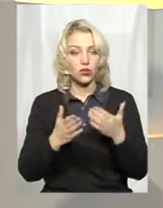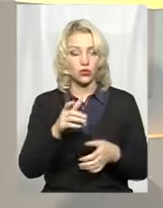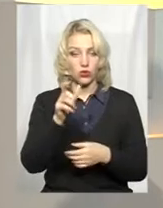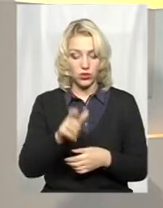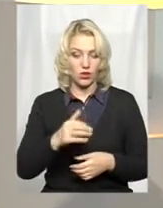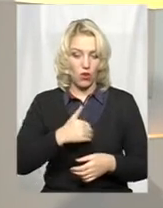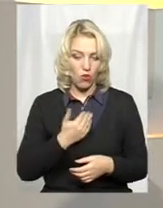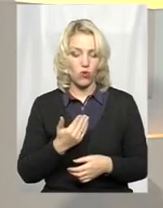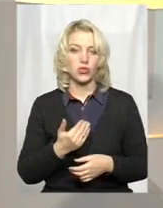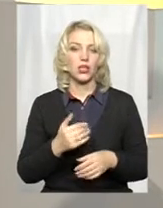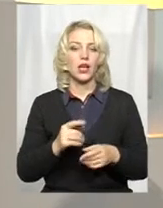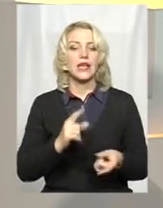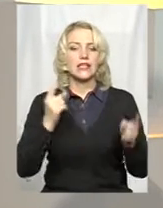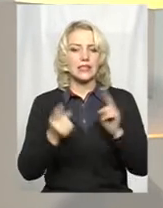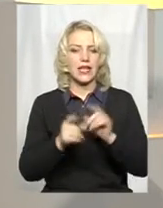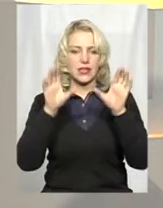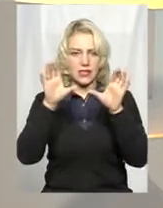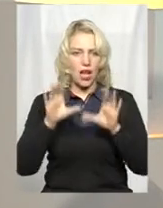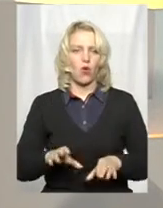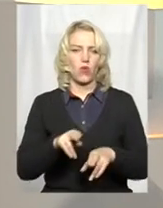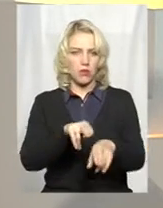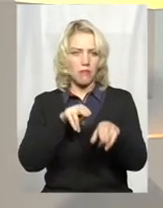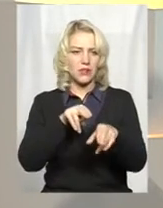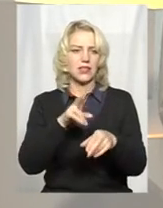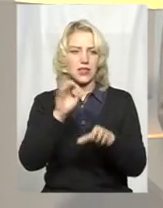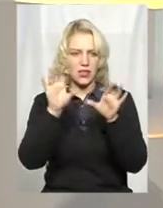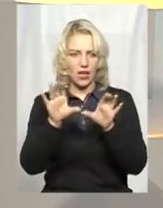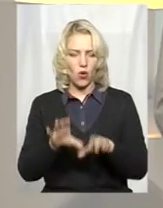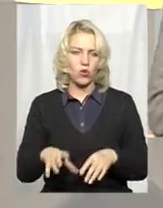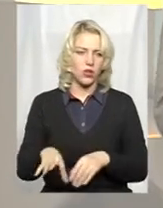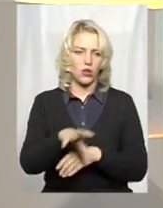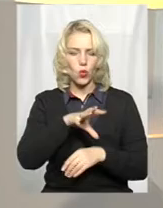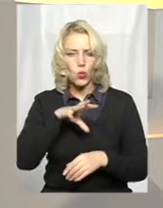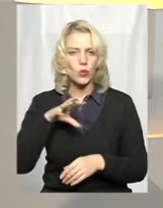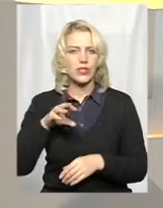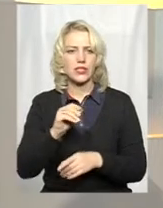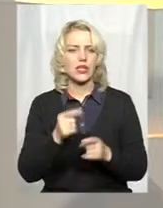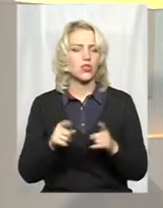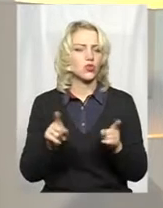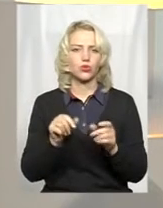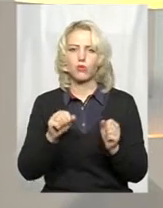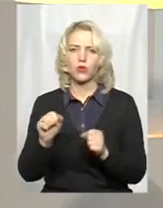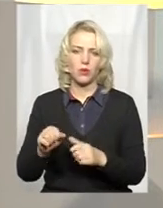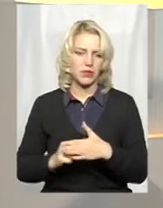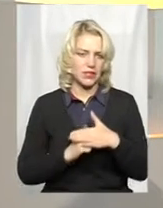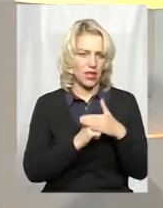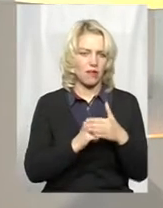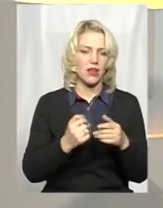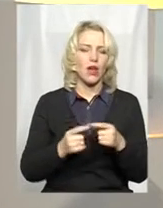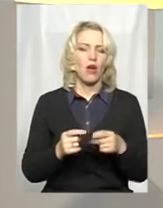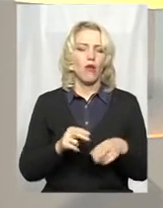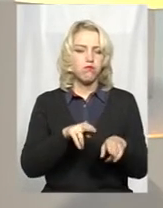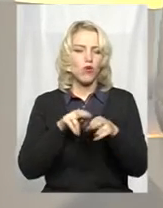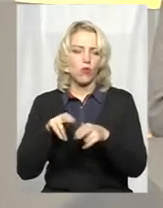мисливцем в законі, тобто на законних усіх, які тільки можна підстави полювати,